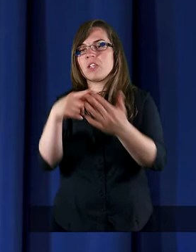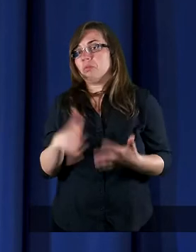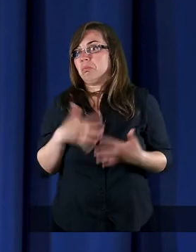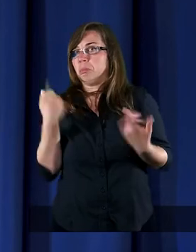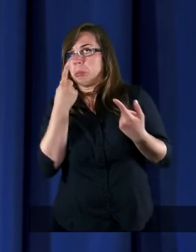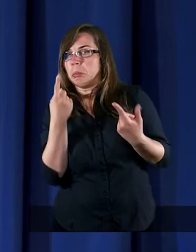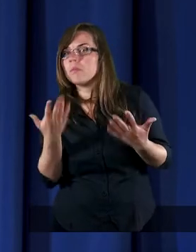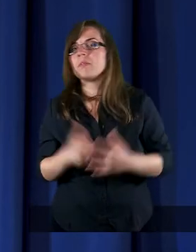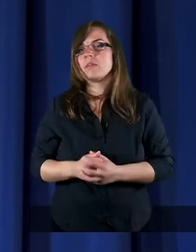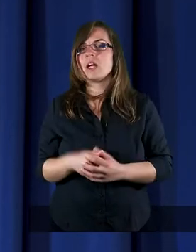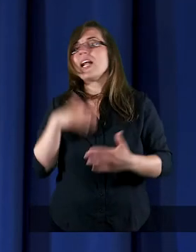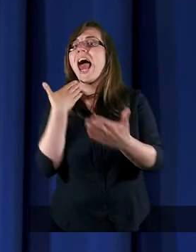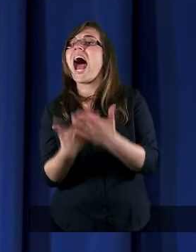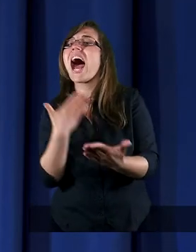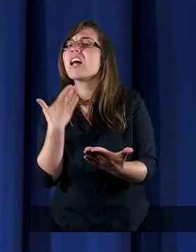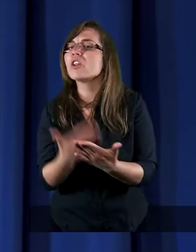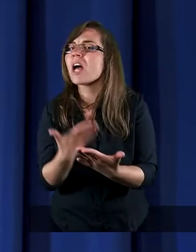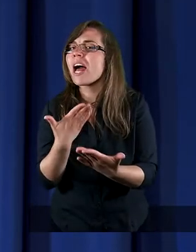miary. Dlaczego?